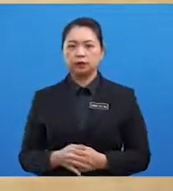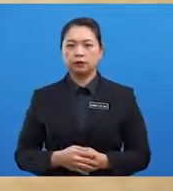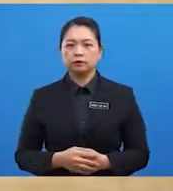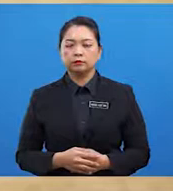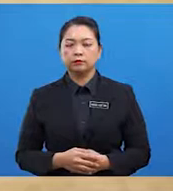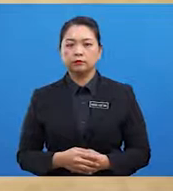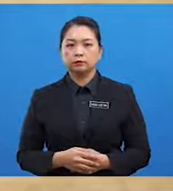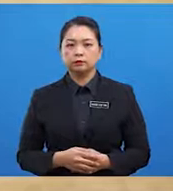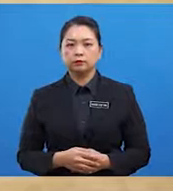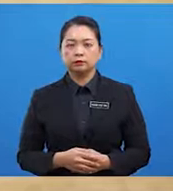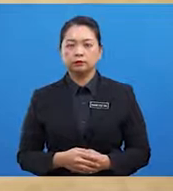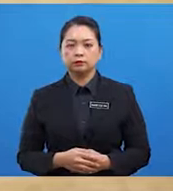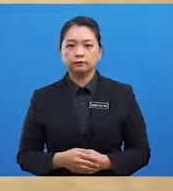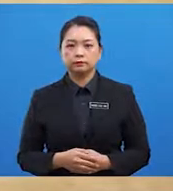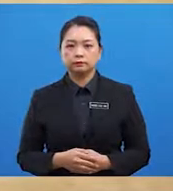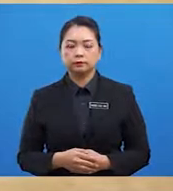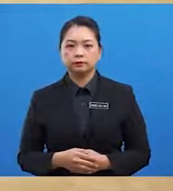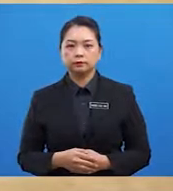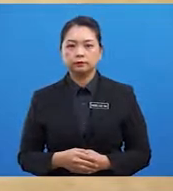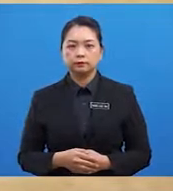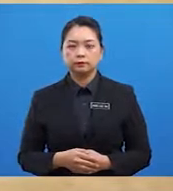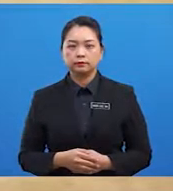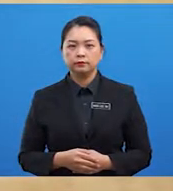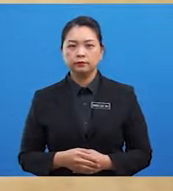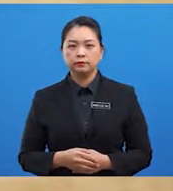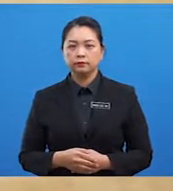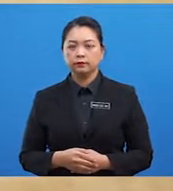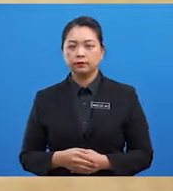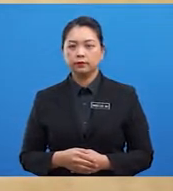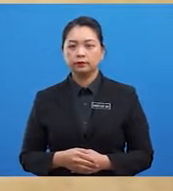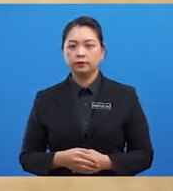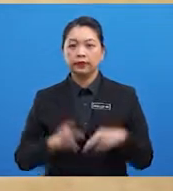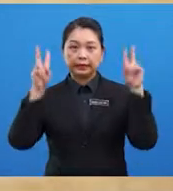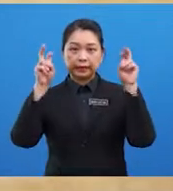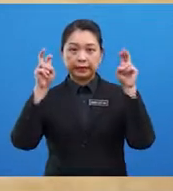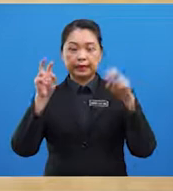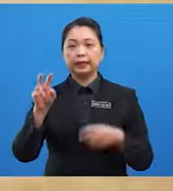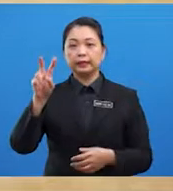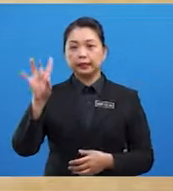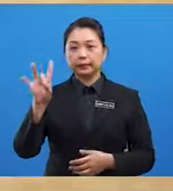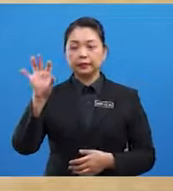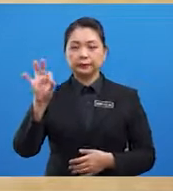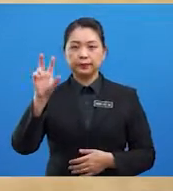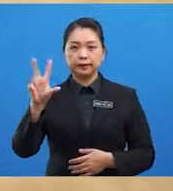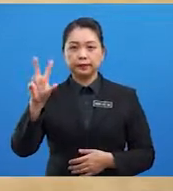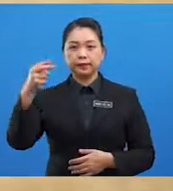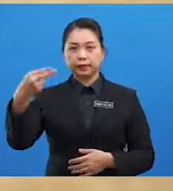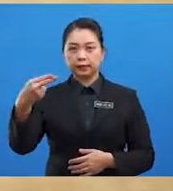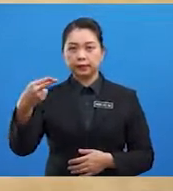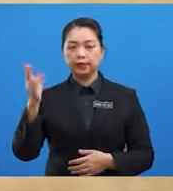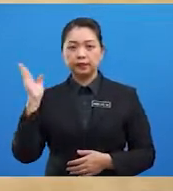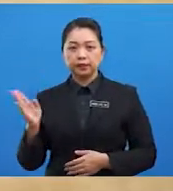-Islam Fi Jami' Al-Dunya Karya yang bertarikh 893 Hijrah ini